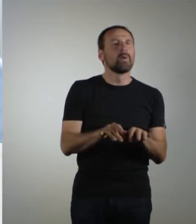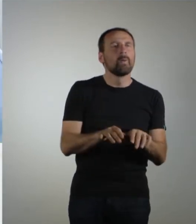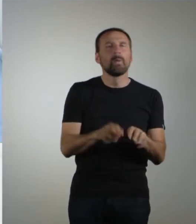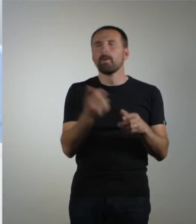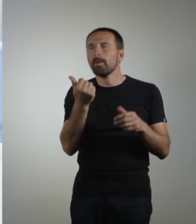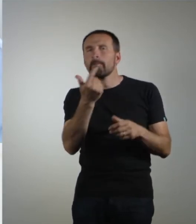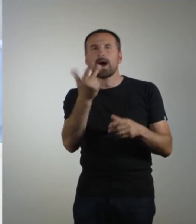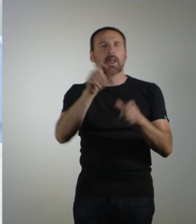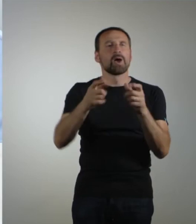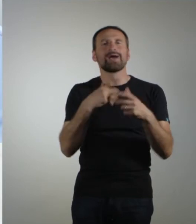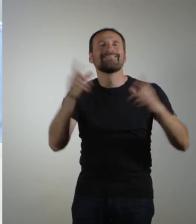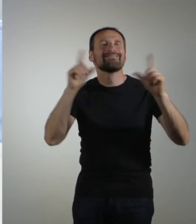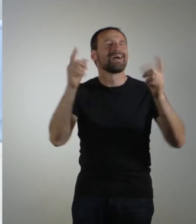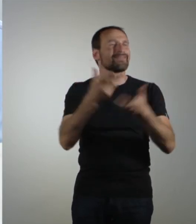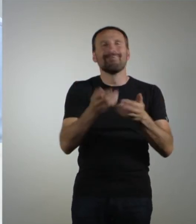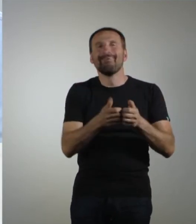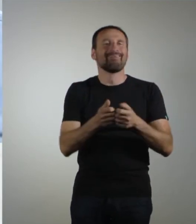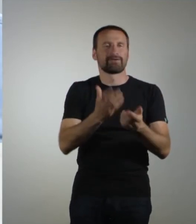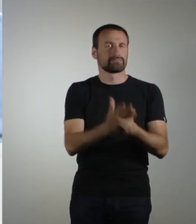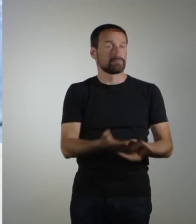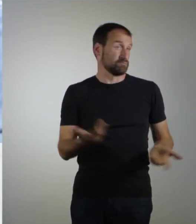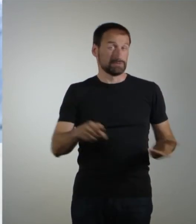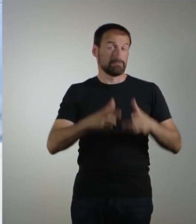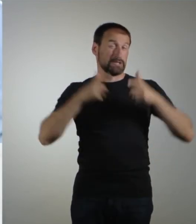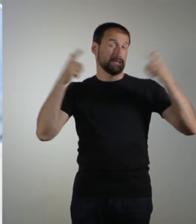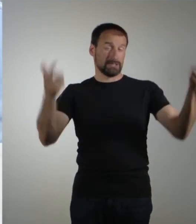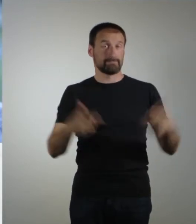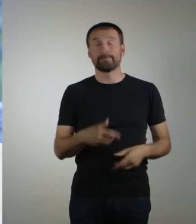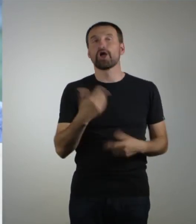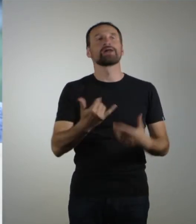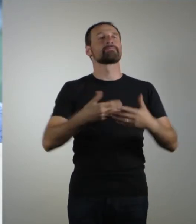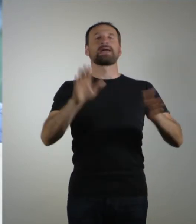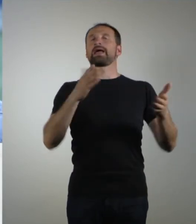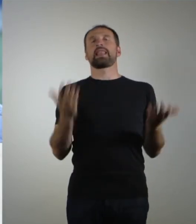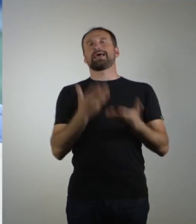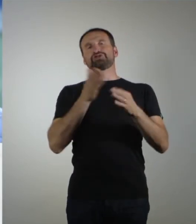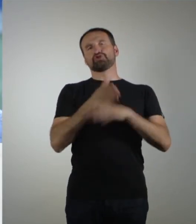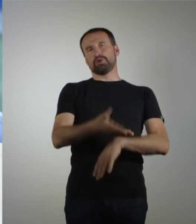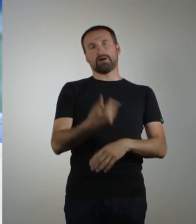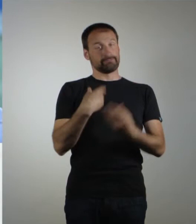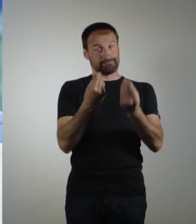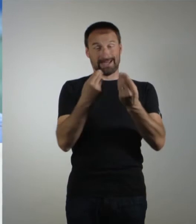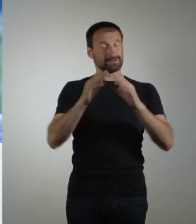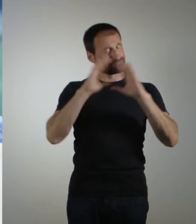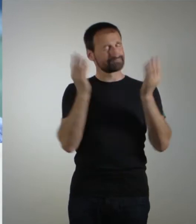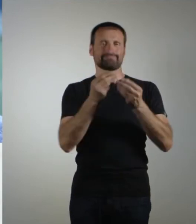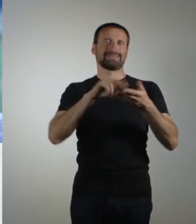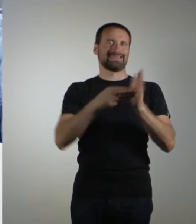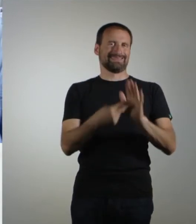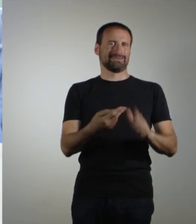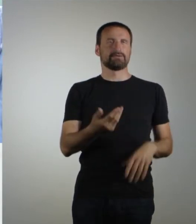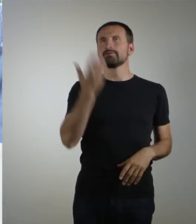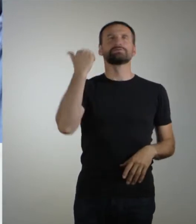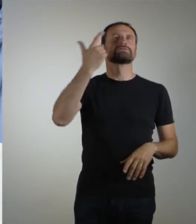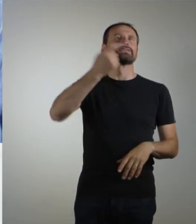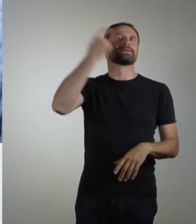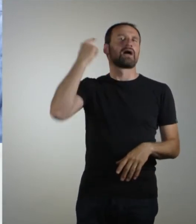dass es einfach heutzutage viel einfacher zugänglich ist. Also das merken wir in der kompletten Technik. So wie man vor 20 Jahren noch einen Computer nur dann bedienen konnte, wenn man wirklich